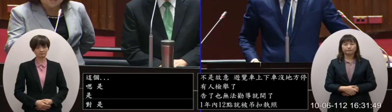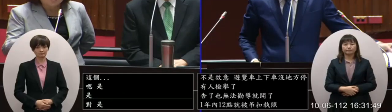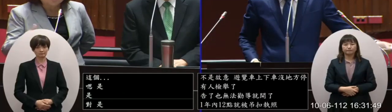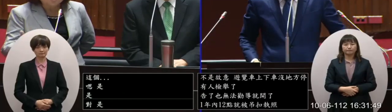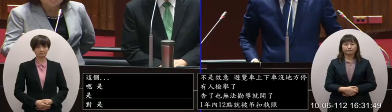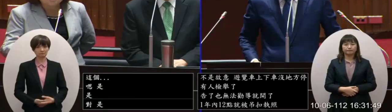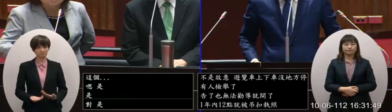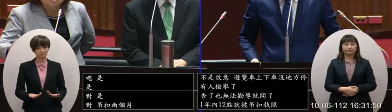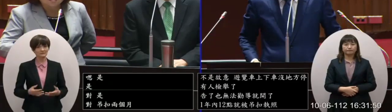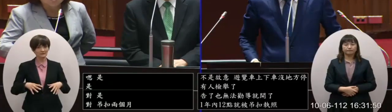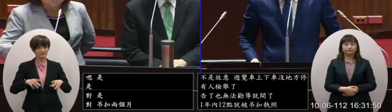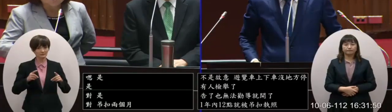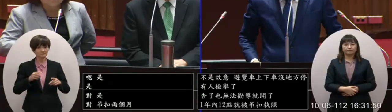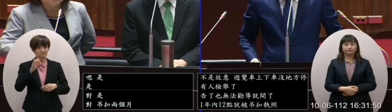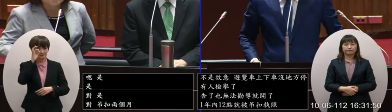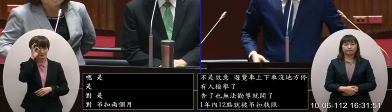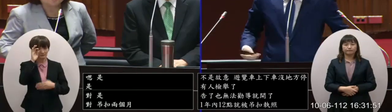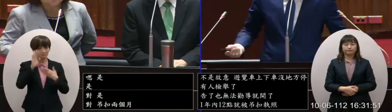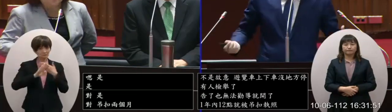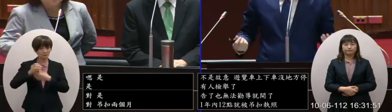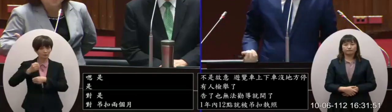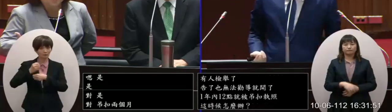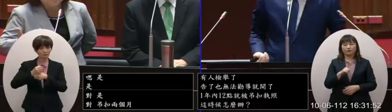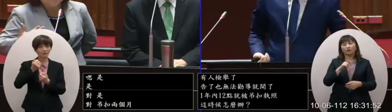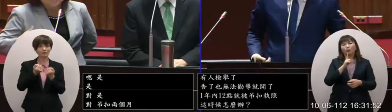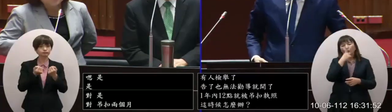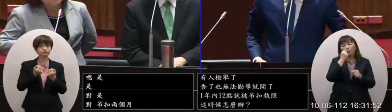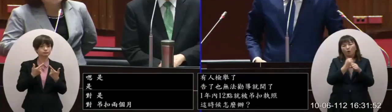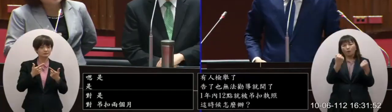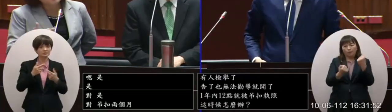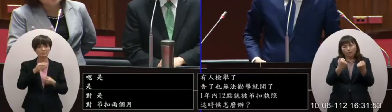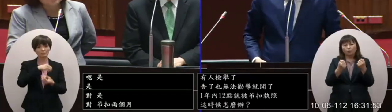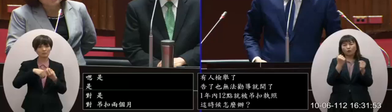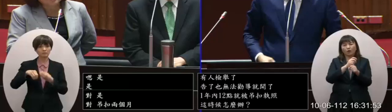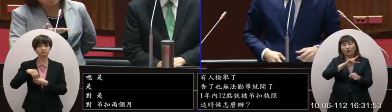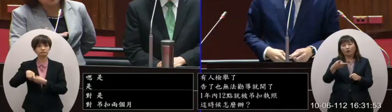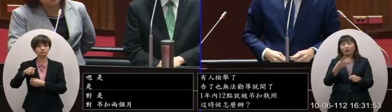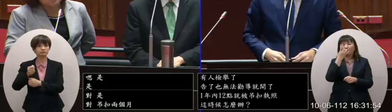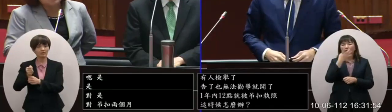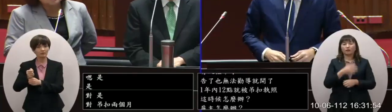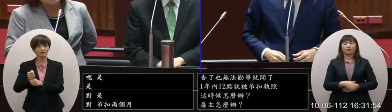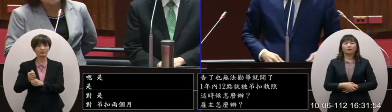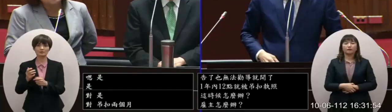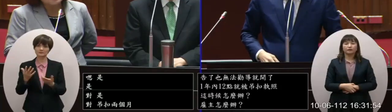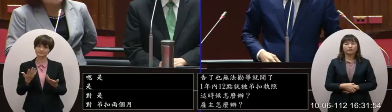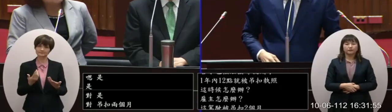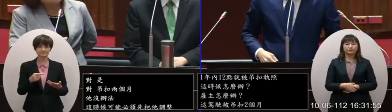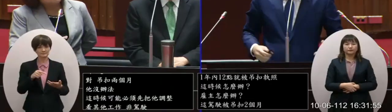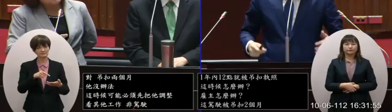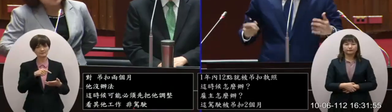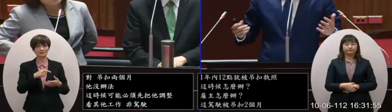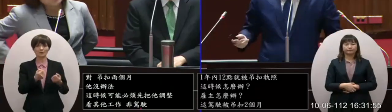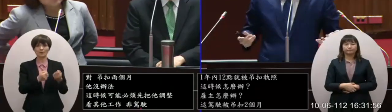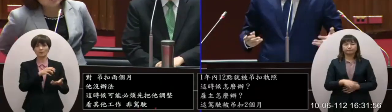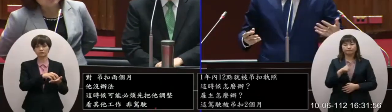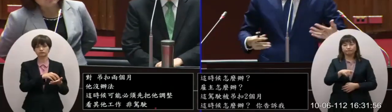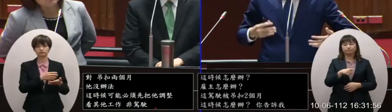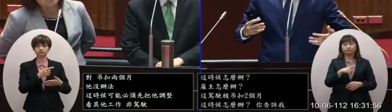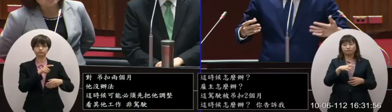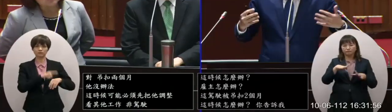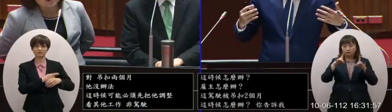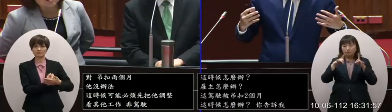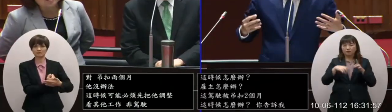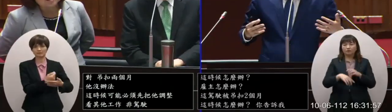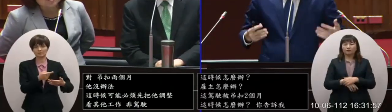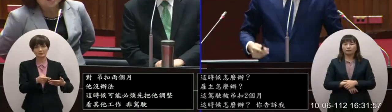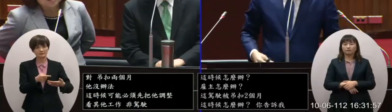先把它調整看其他的工作非駕駛他就駕駛你知道他調什麼工作但是因為這個調酷也是我沒有說他不能完全